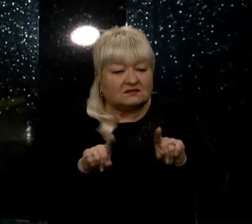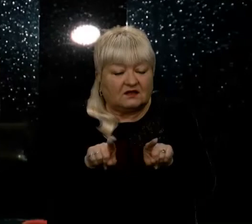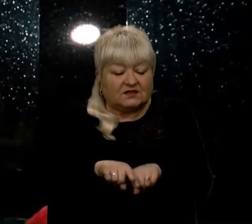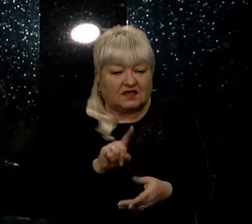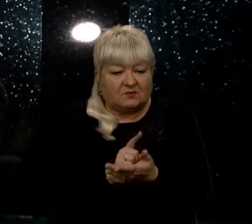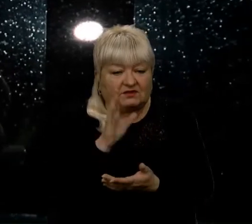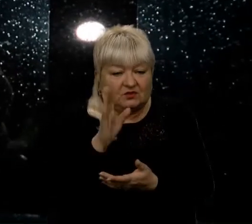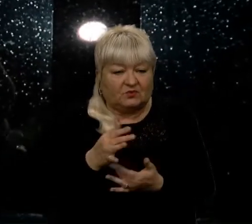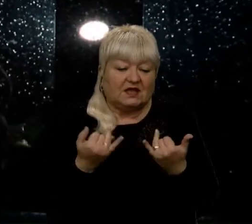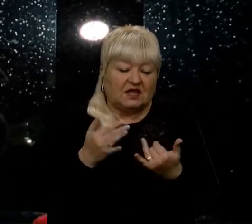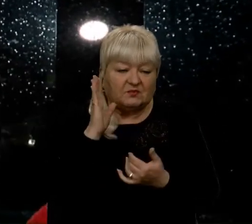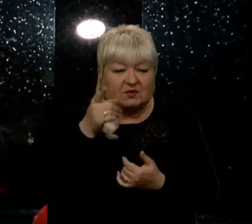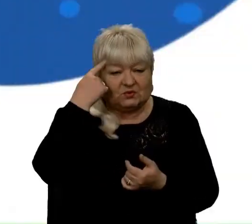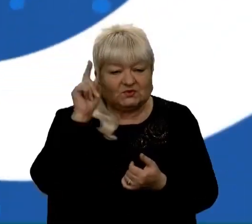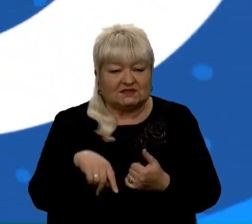Тепер буду знати.